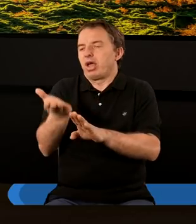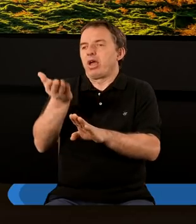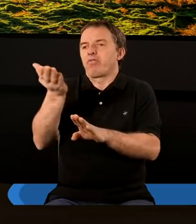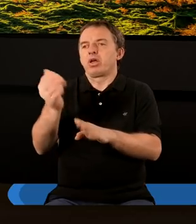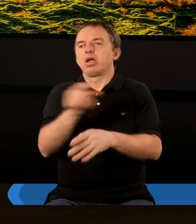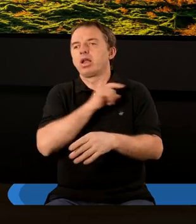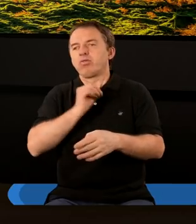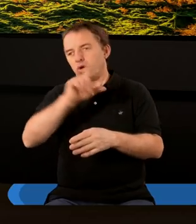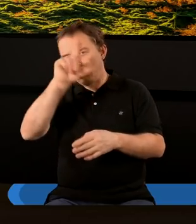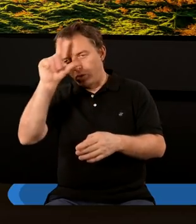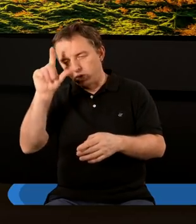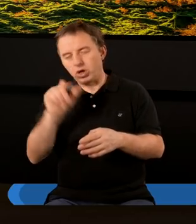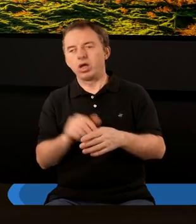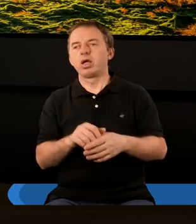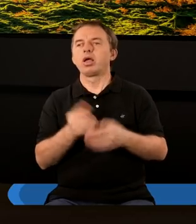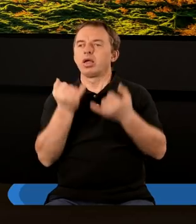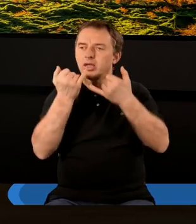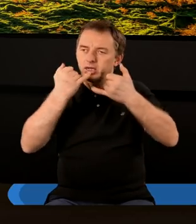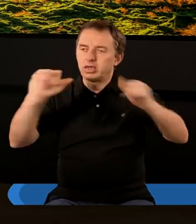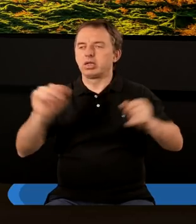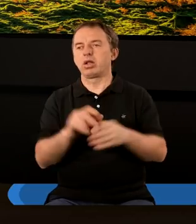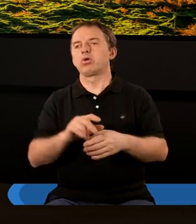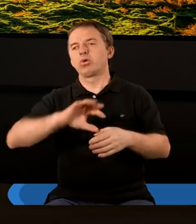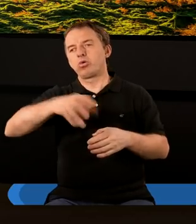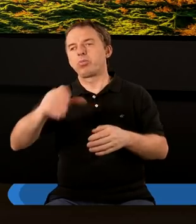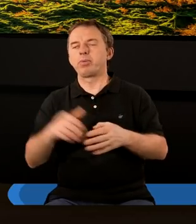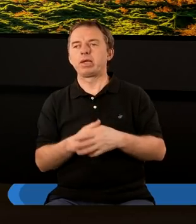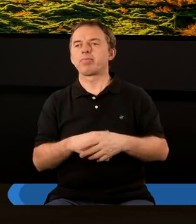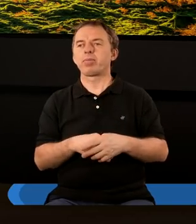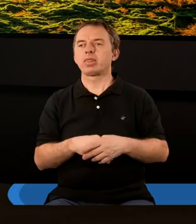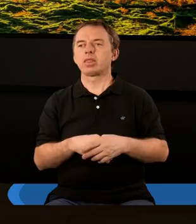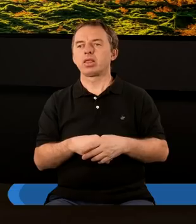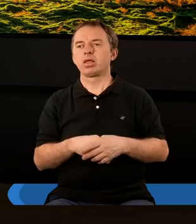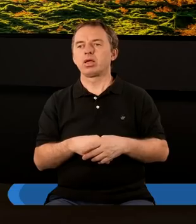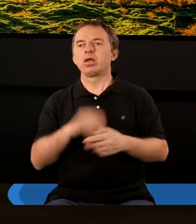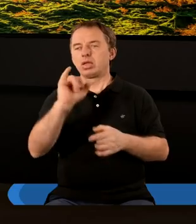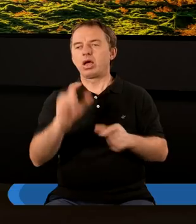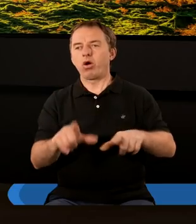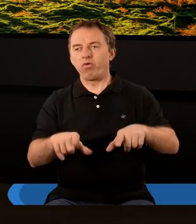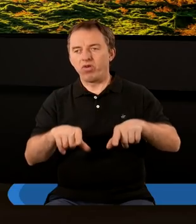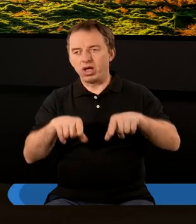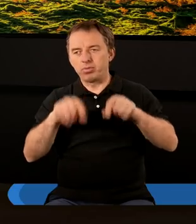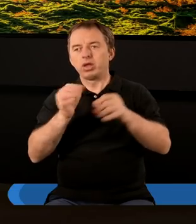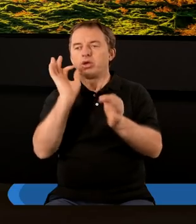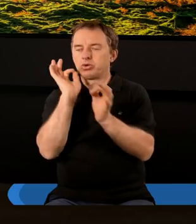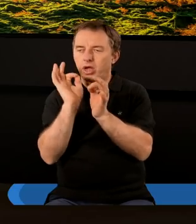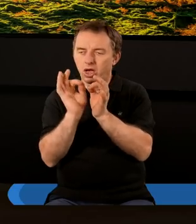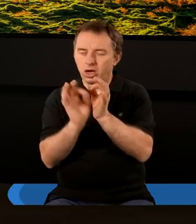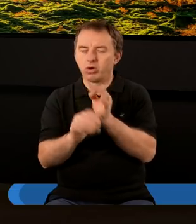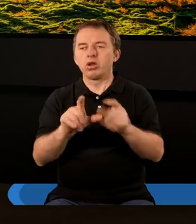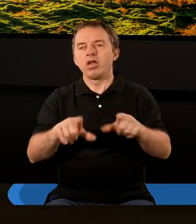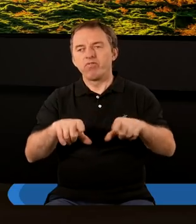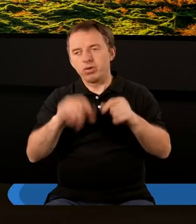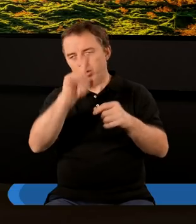rasę ludzką nad innymi rasami. Tak? Szczególnie Jego wybrańcy to są ci szczególni, Jego